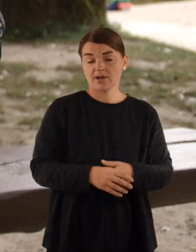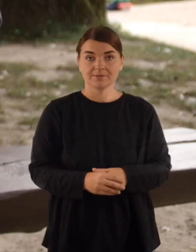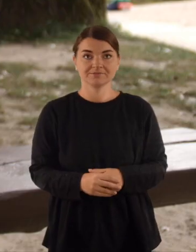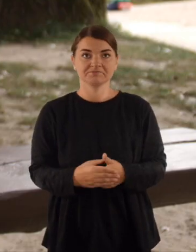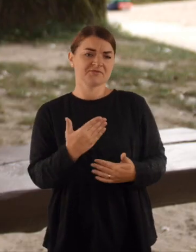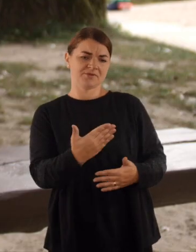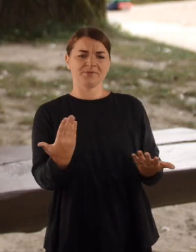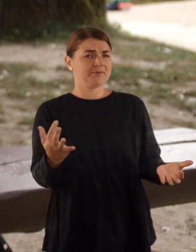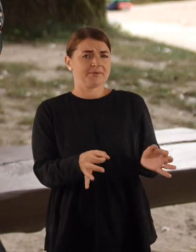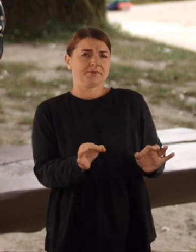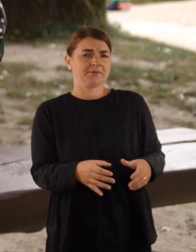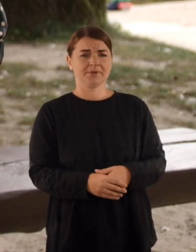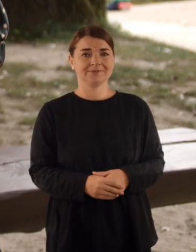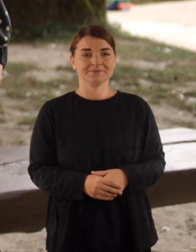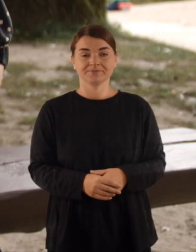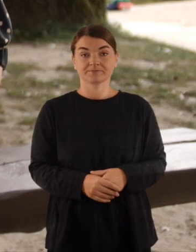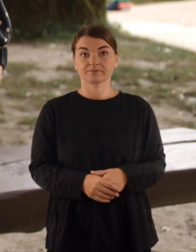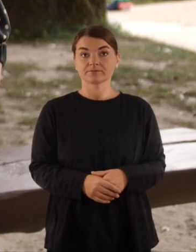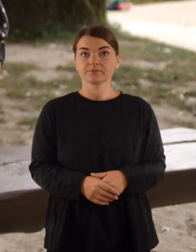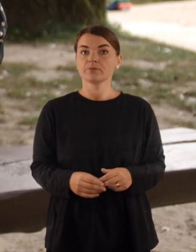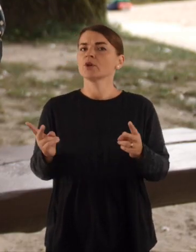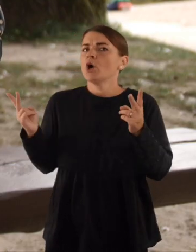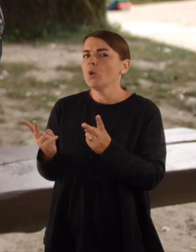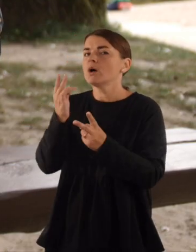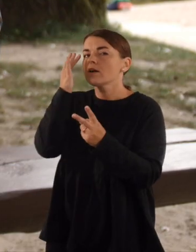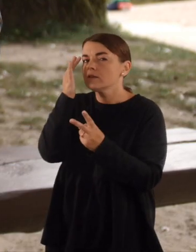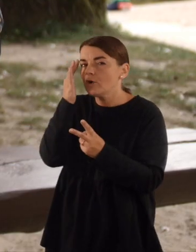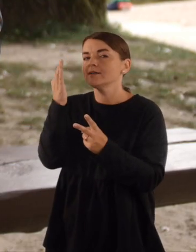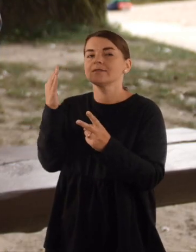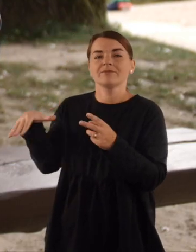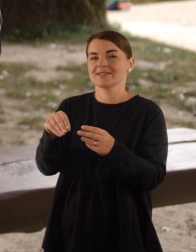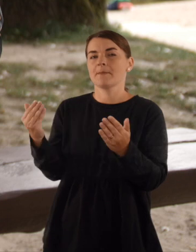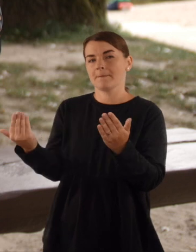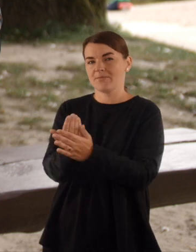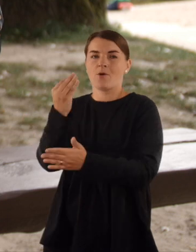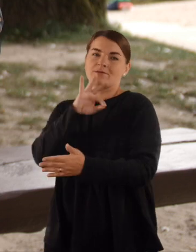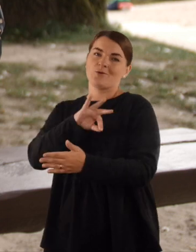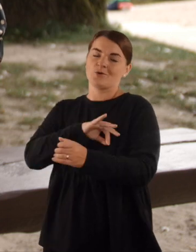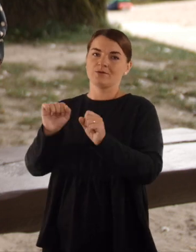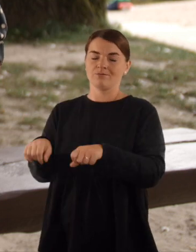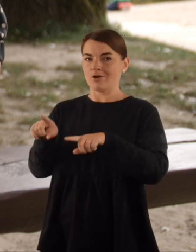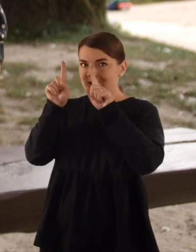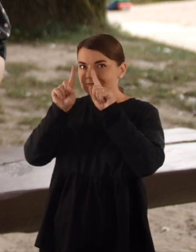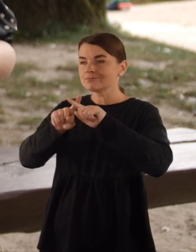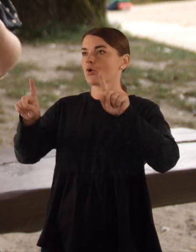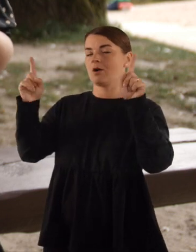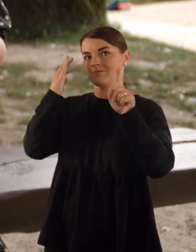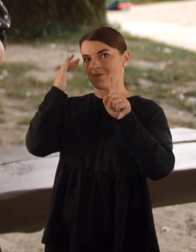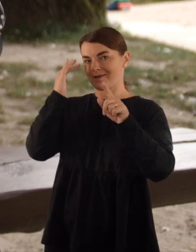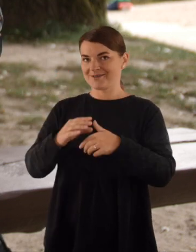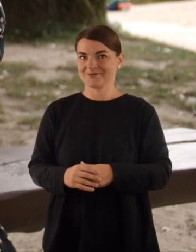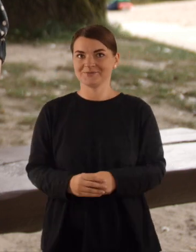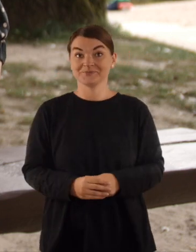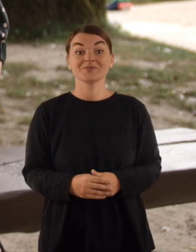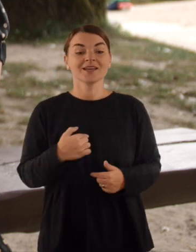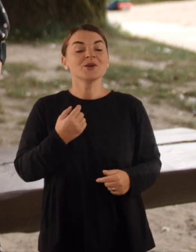panaudoti. Tai čia visais atveismas. Kažkaip vis, reikia tik galvoti ir viską galima sugalvoti, išradingumo kažkokio biškį įvesti